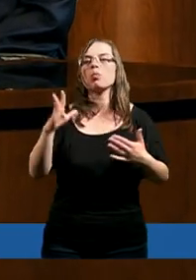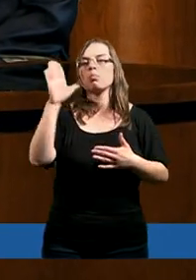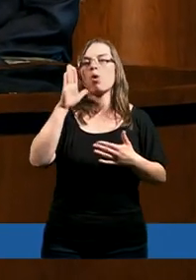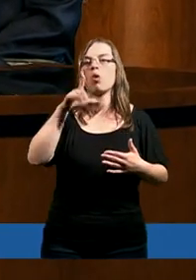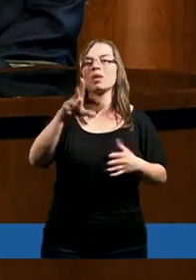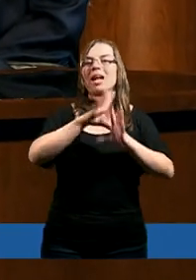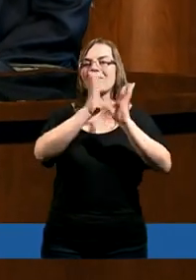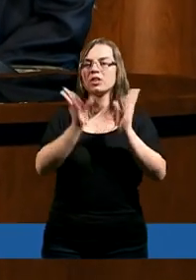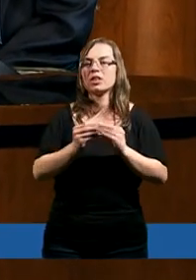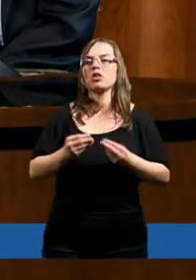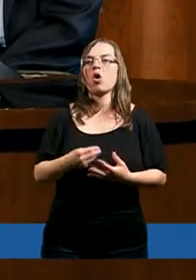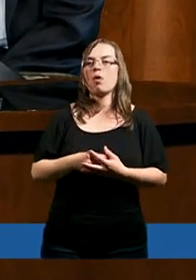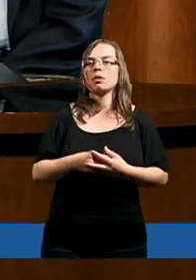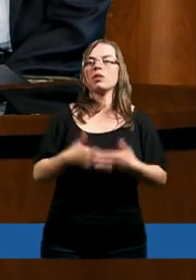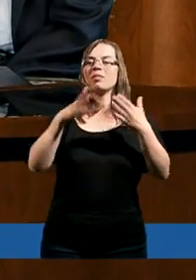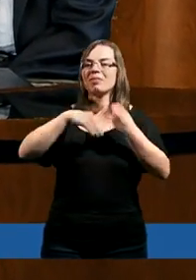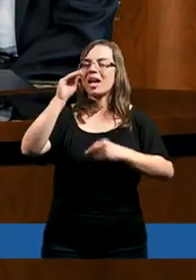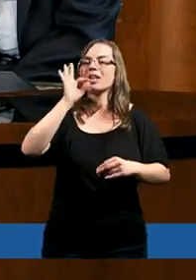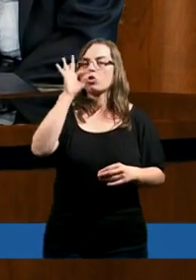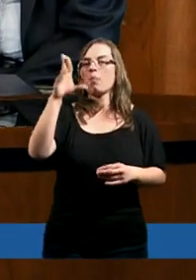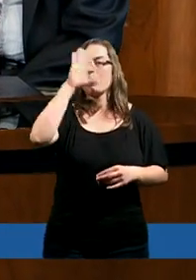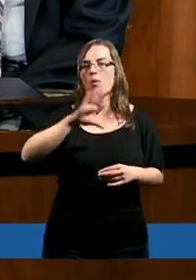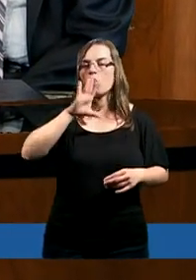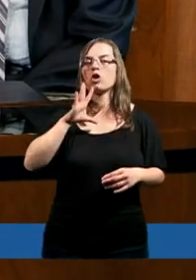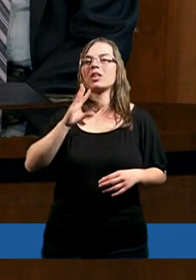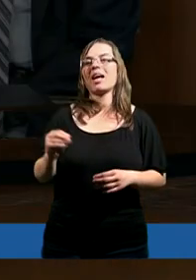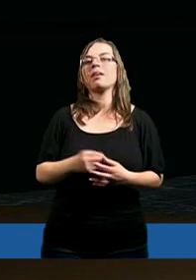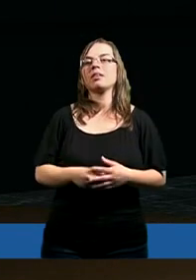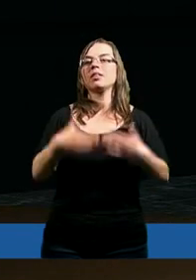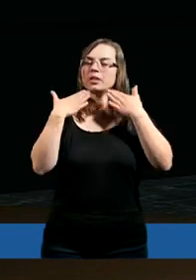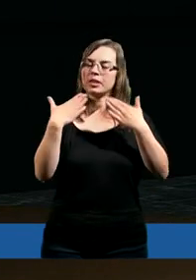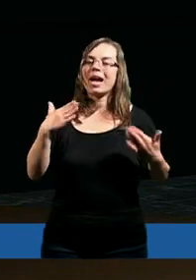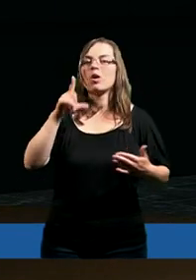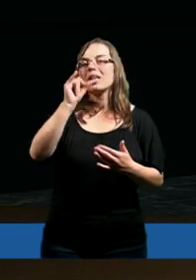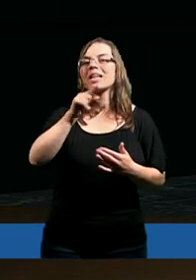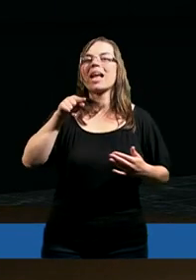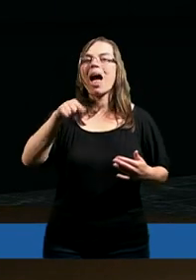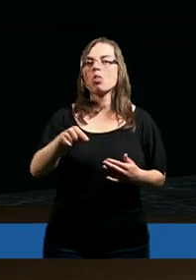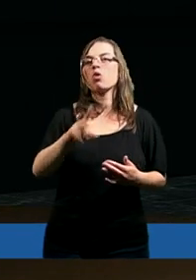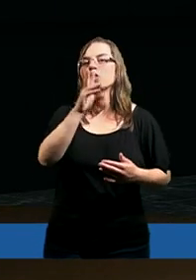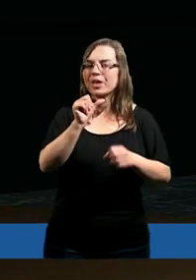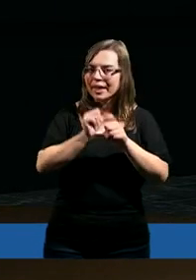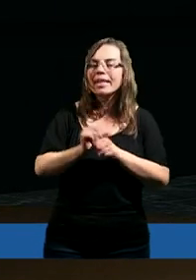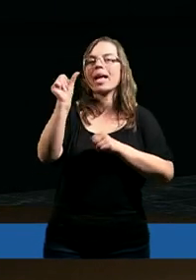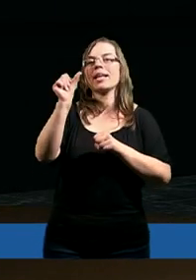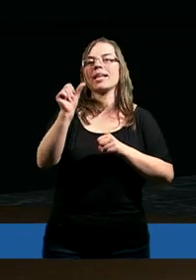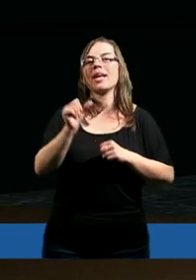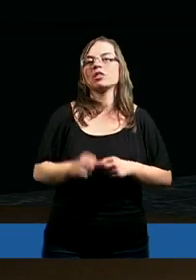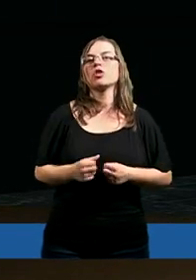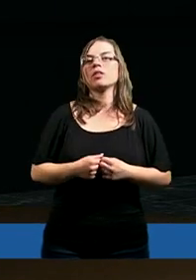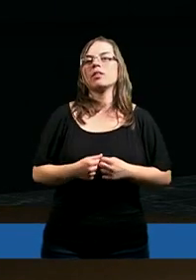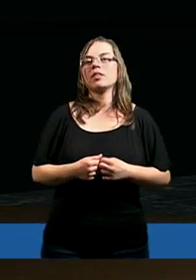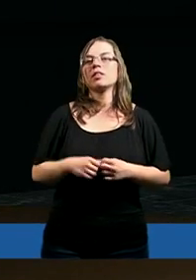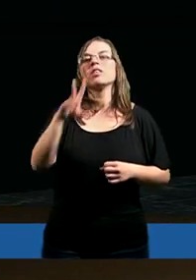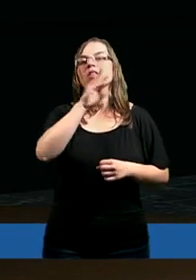Panu Bogu za to, co dał nam teraz rozważać. Wielki dobry Boże, dziękujemy Ci za to, że jesteś